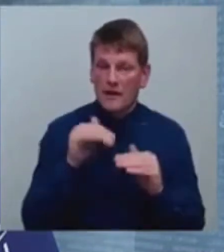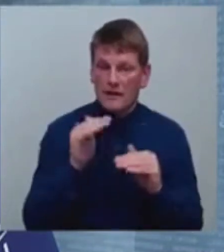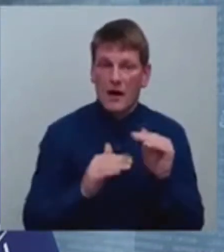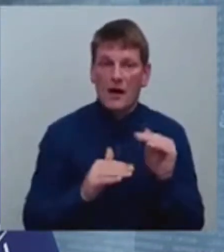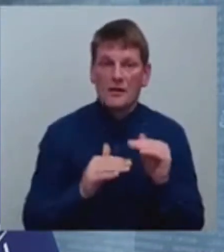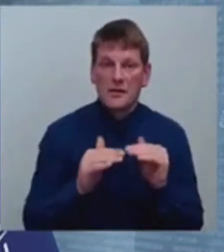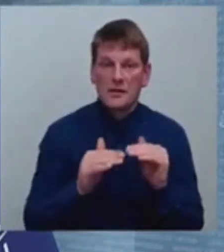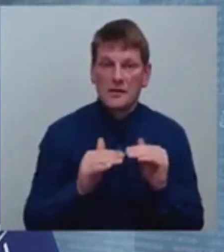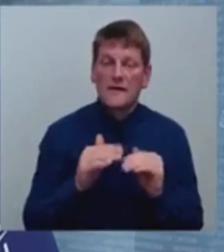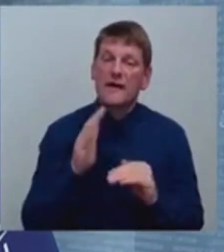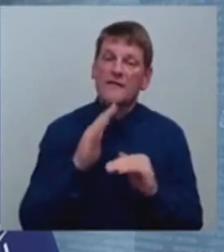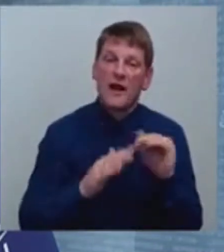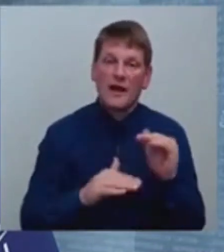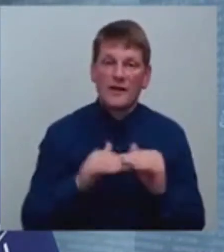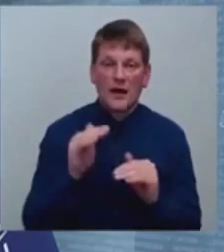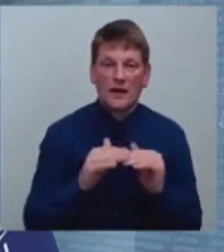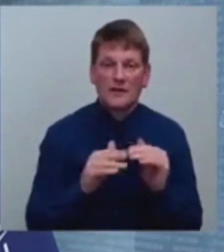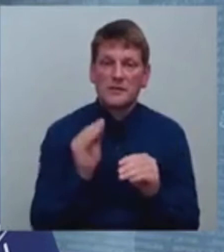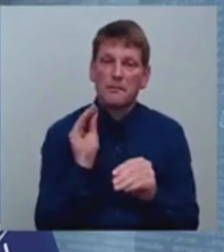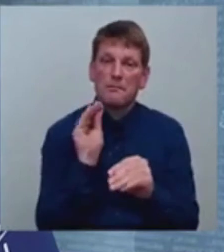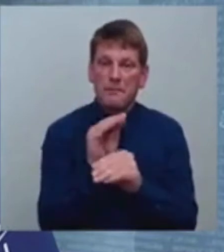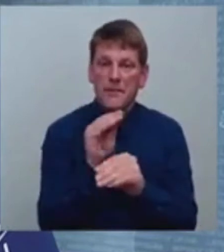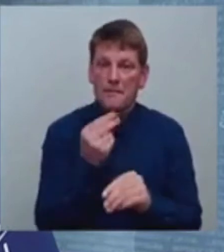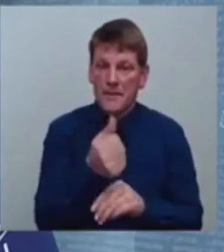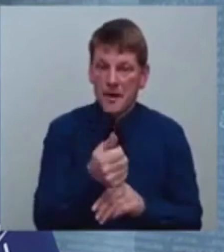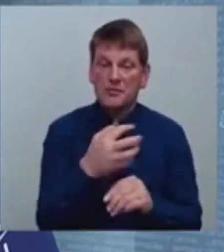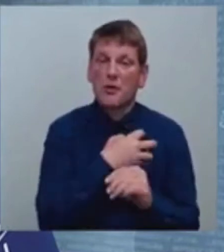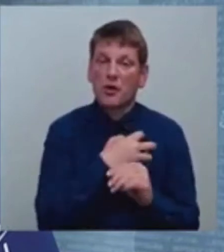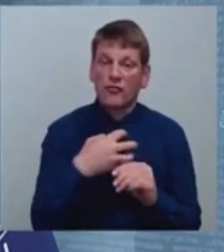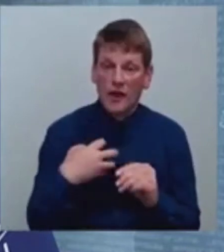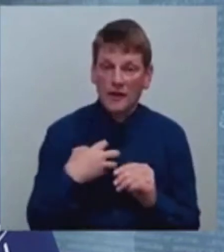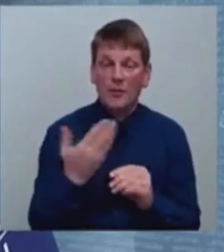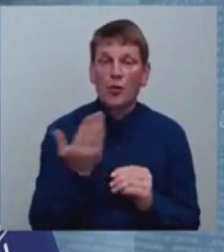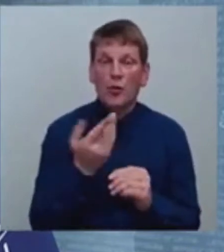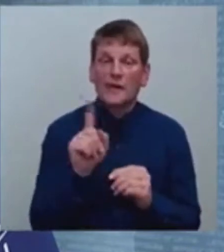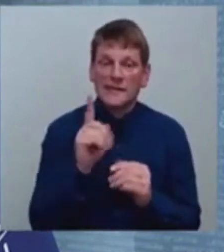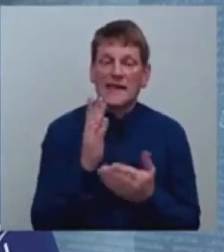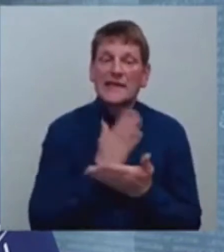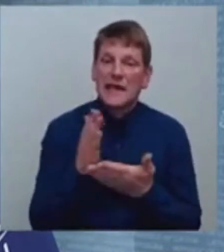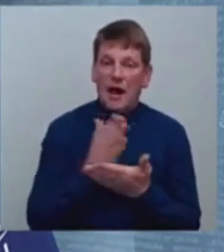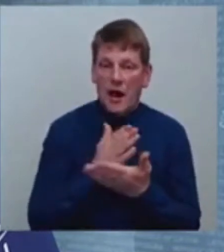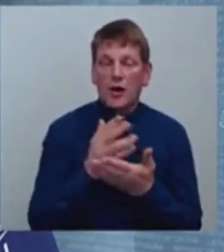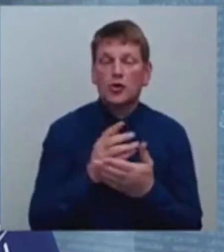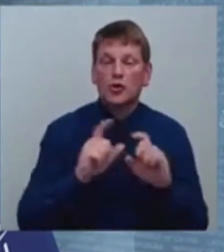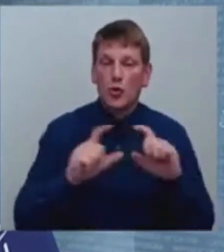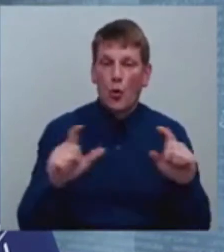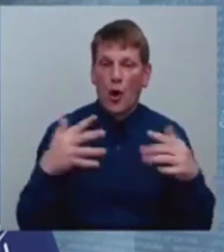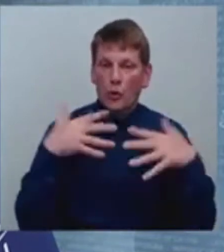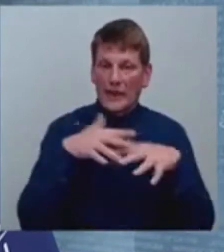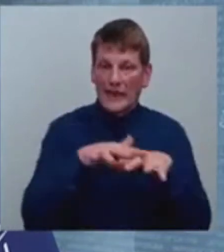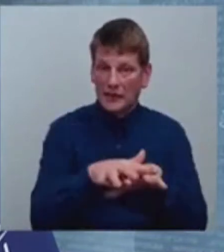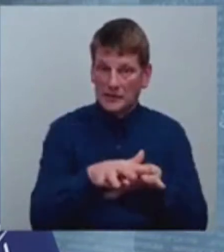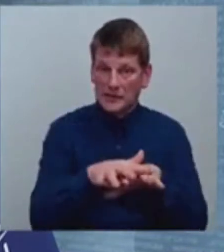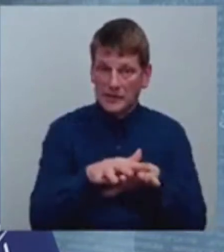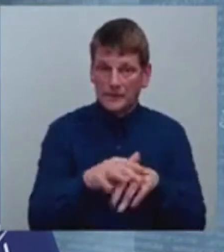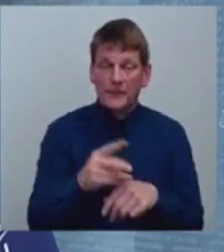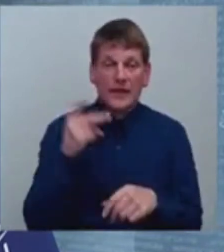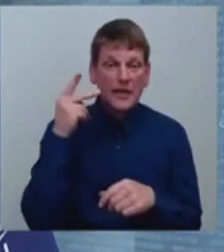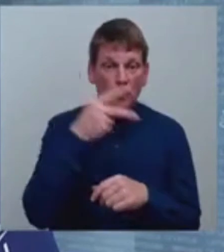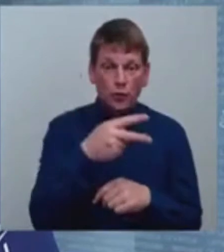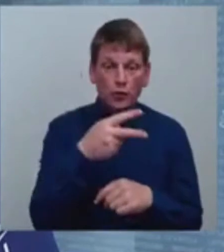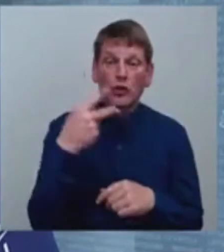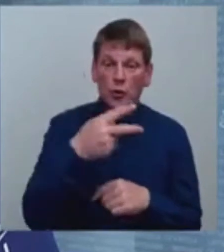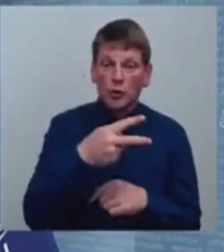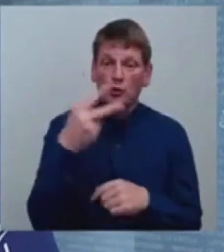piemaksu pašvaldībām, kurās ir sakārtotas skola tīkls, tātad 2022.